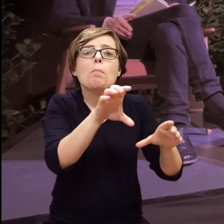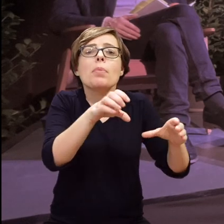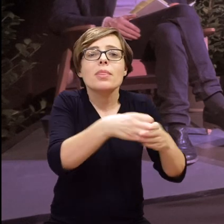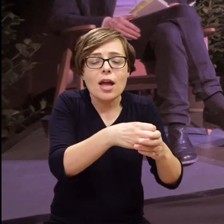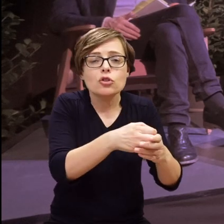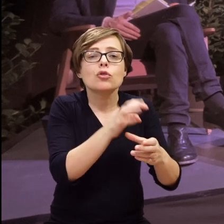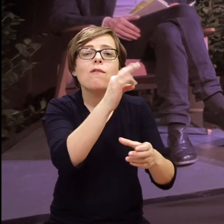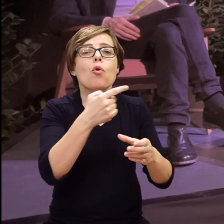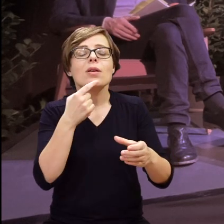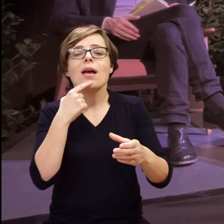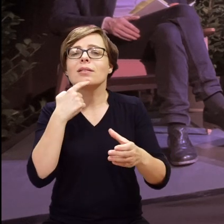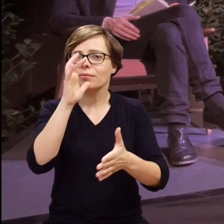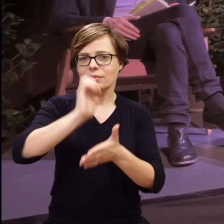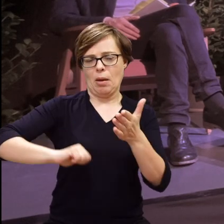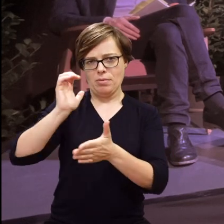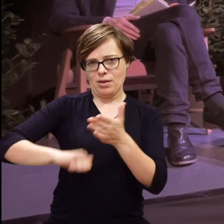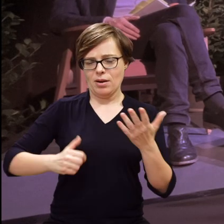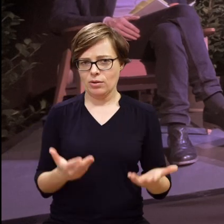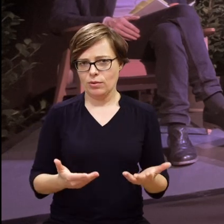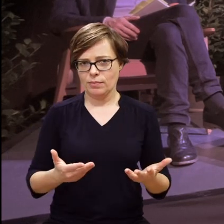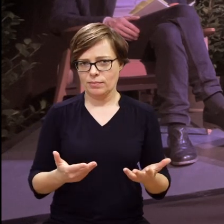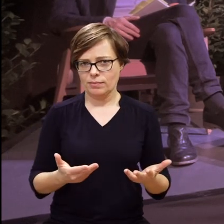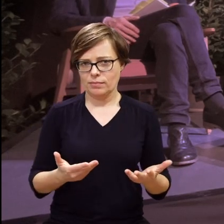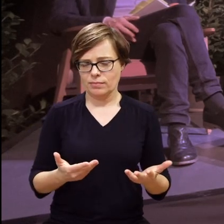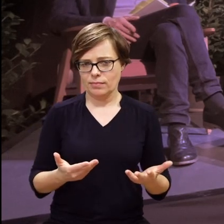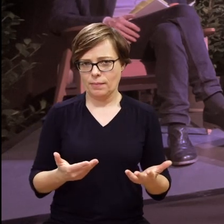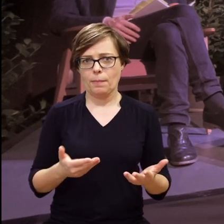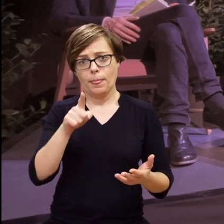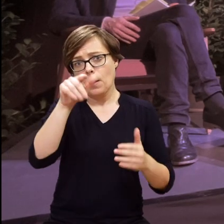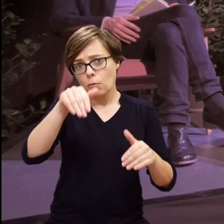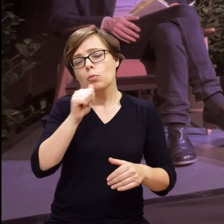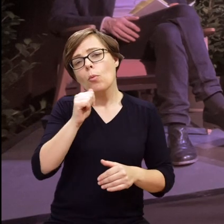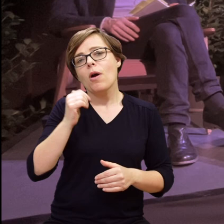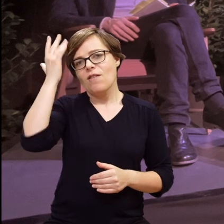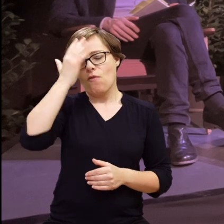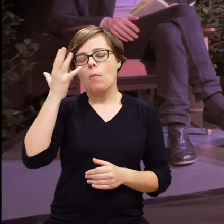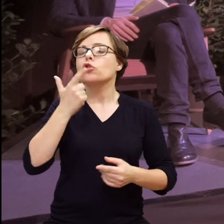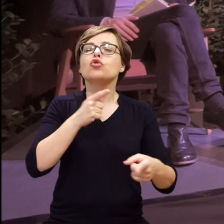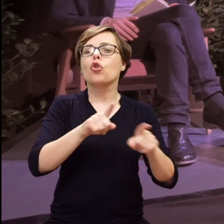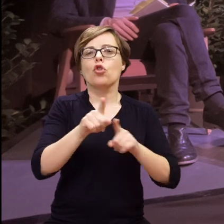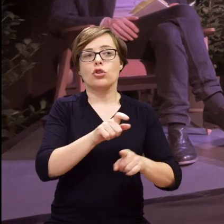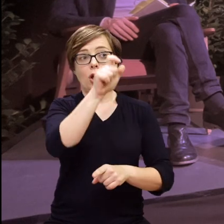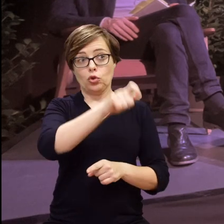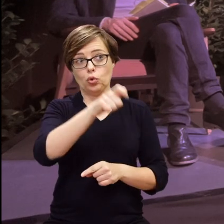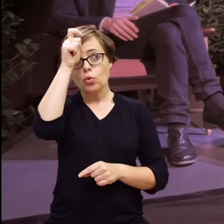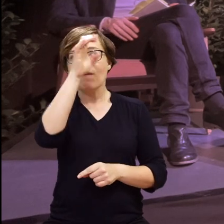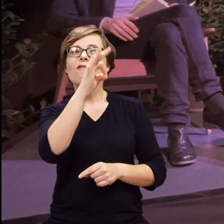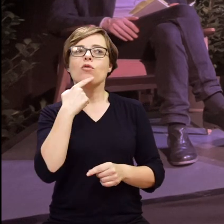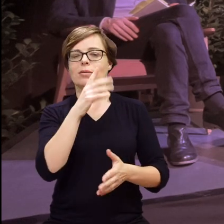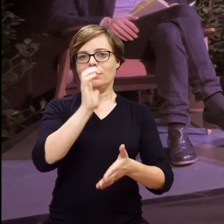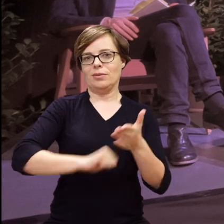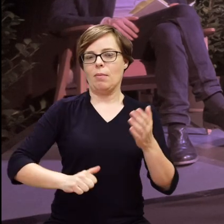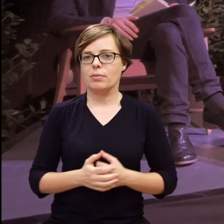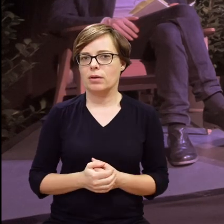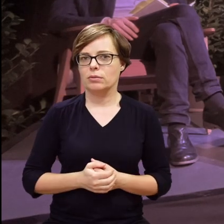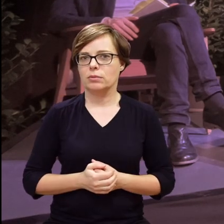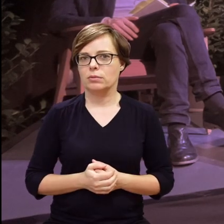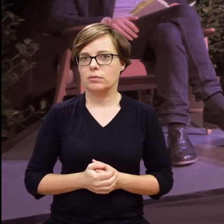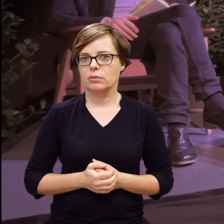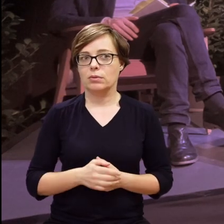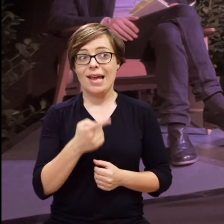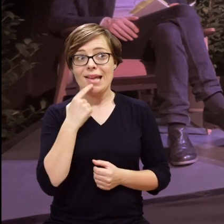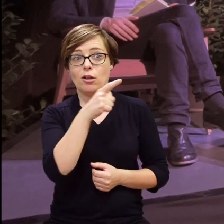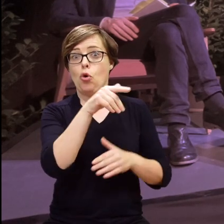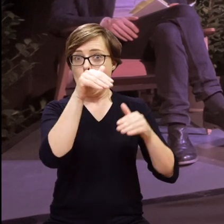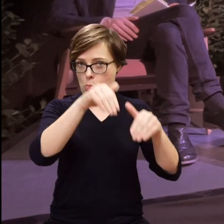też o mniejszości, której pozbawiano języka. teraz, jeśli można sobie to wszystko spróbować znowu jakoś tak wyobrazić, co to znaczy